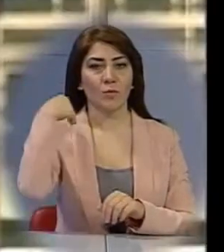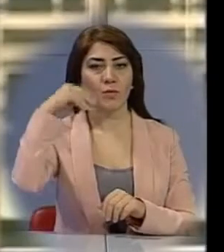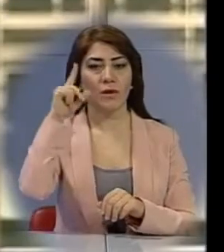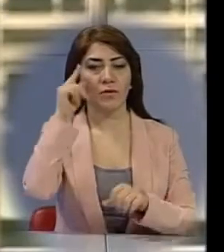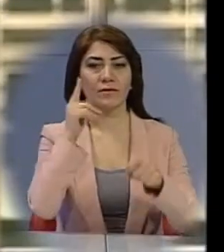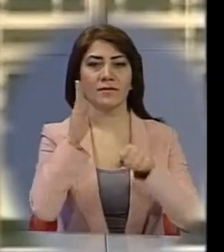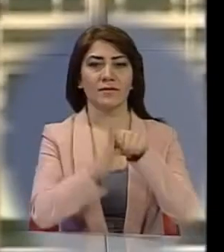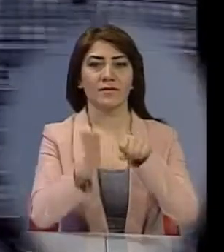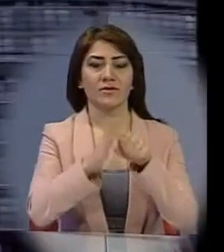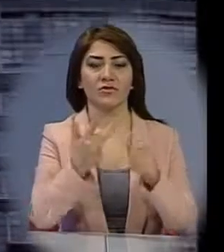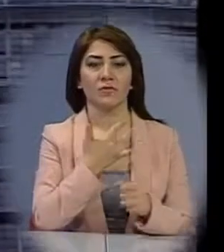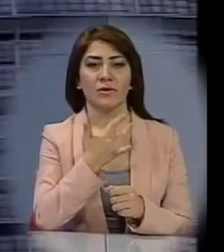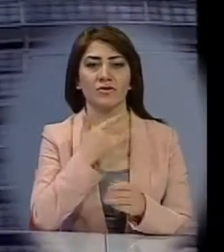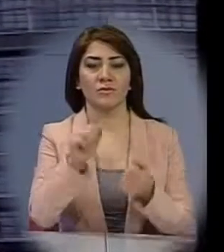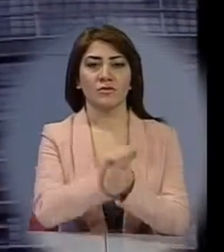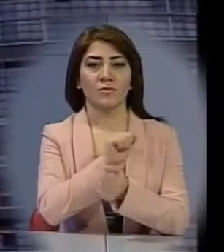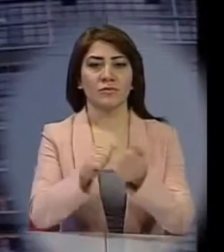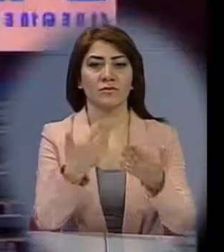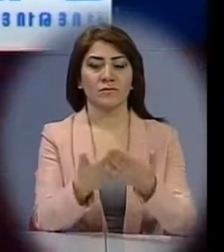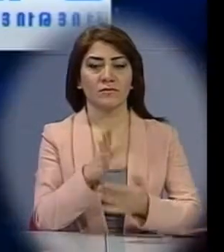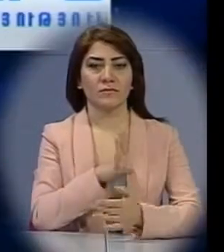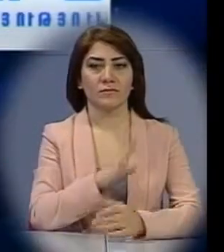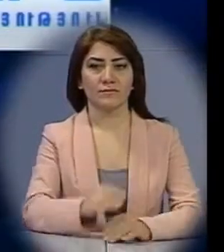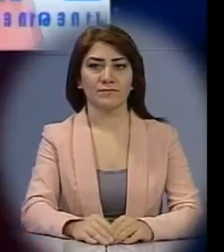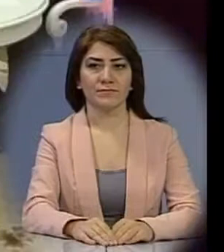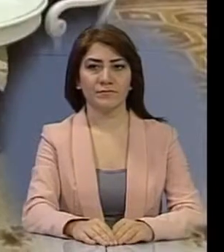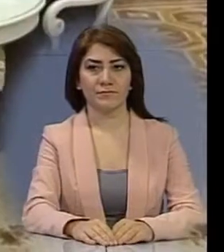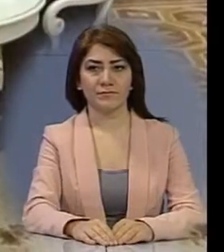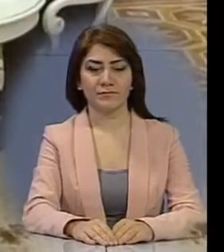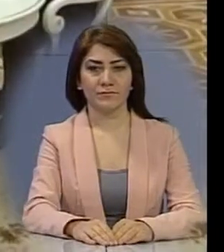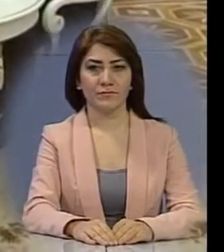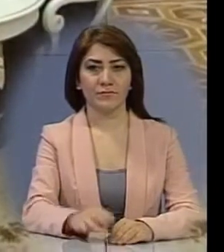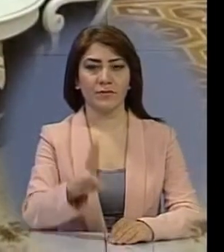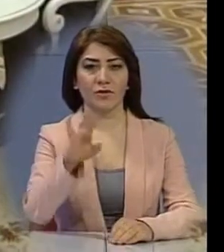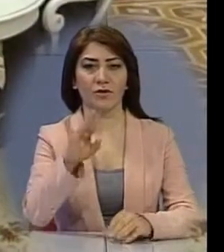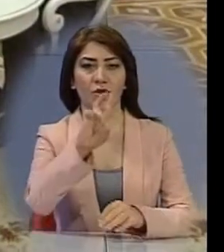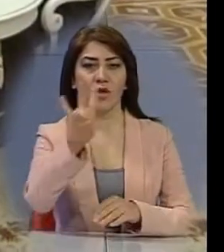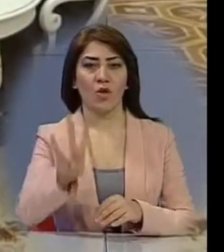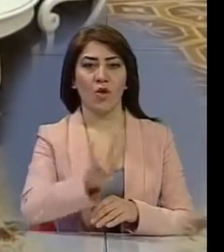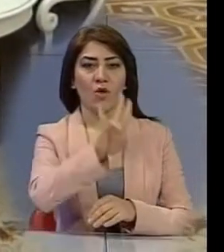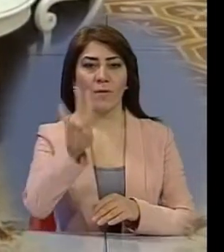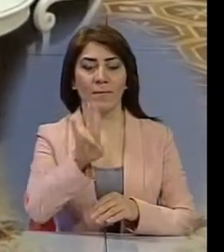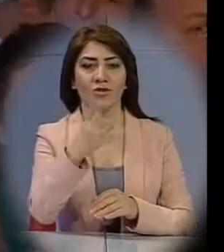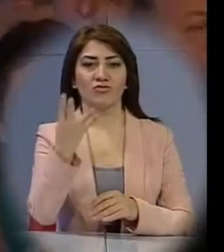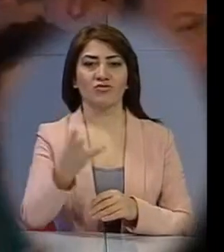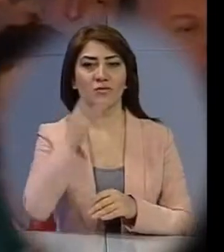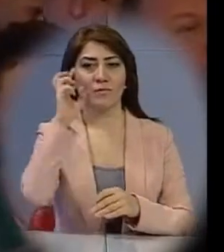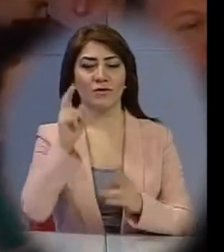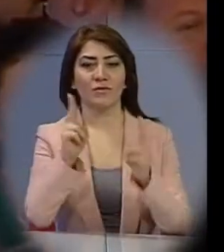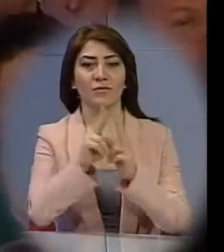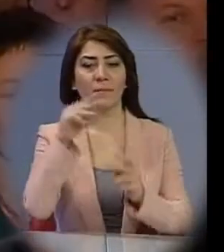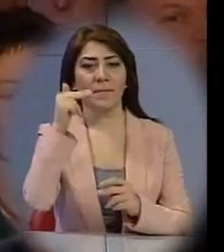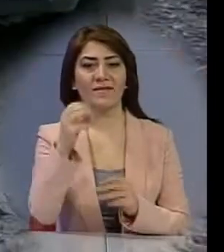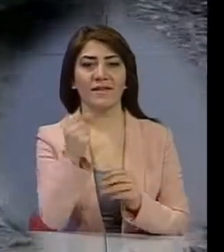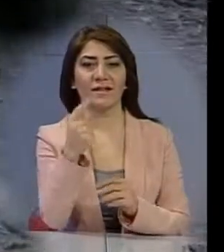մեծ եղերնիչ առաջումը պահանջով պաստաթովդը ներկայացրեն։ Նորմանդական Քարյակի հաջորդ հանդկումը պետրվարի 11